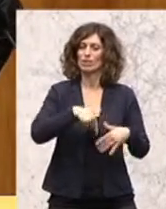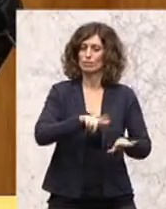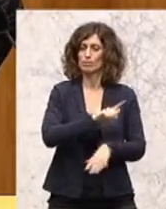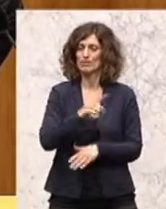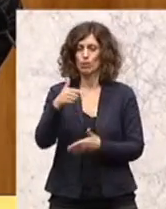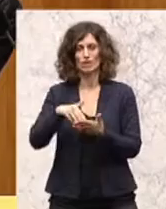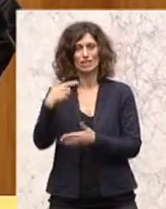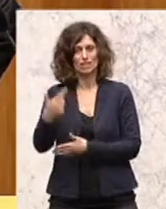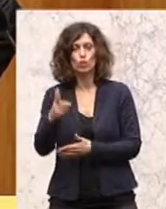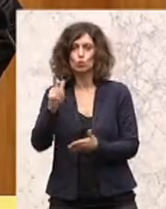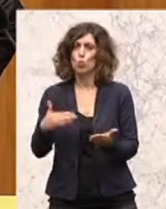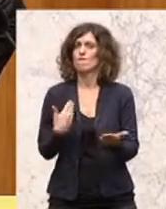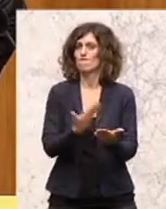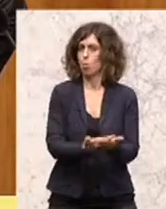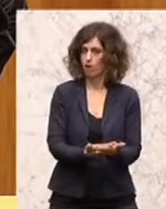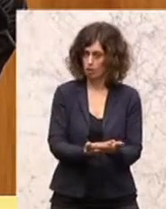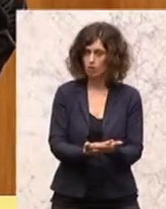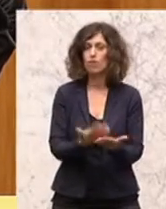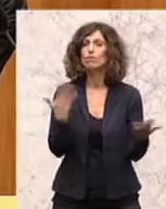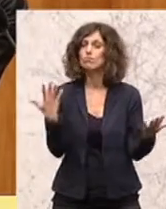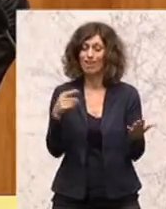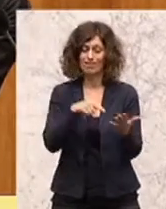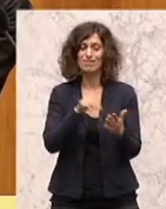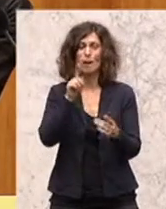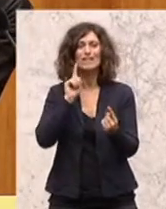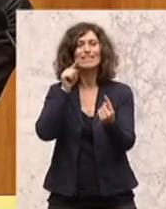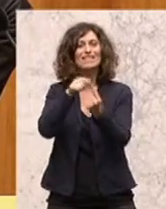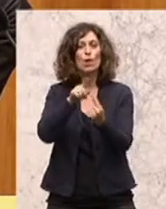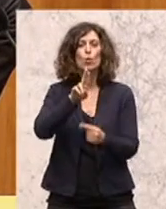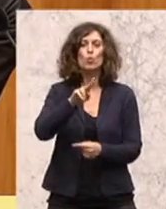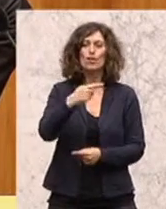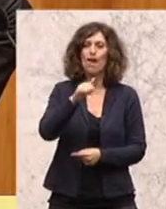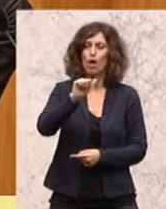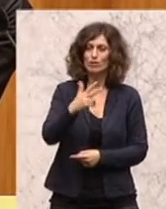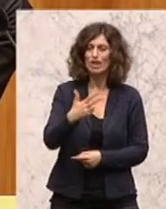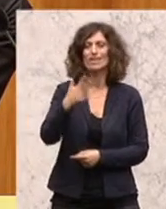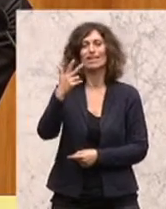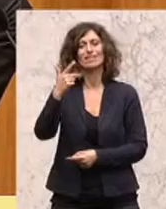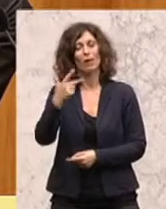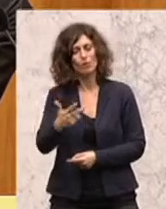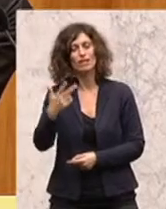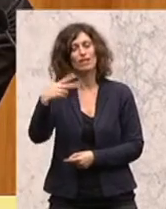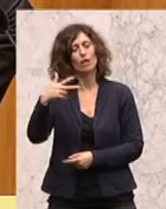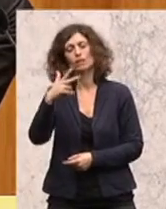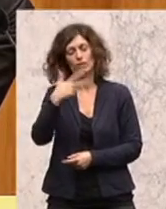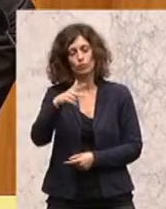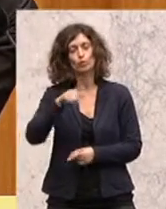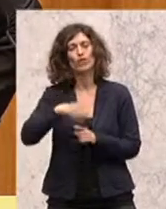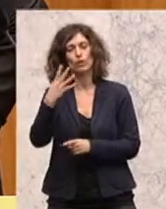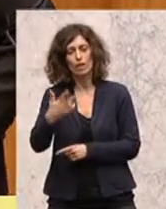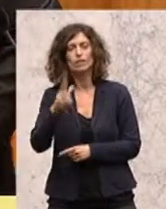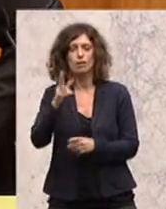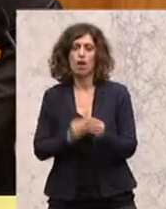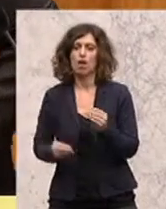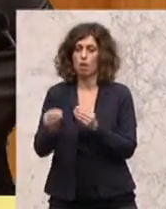2020 vorzulegen, mit der die Ziele in den UG 31, UG 33 und UG 34 entsprechend erhöht werden, damit die